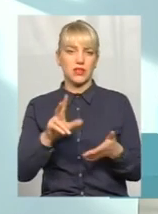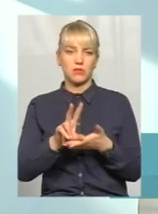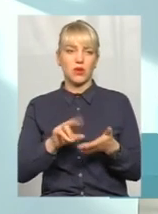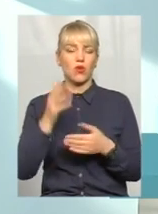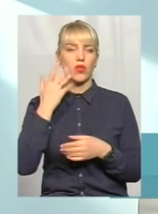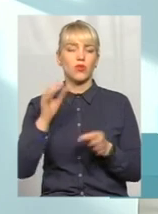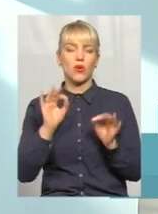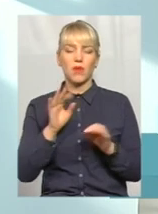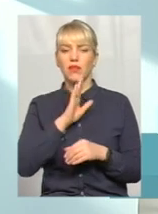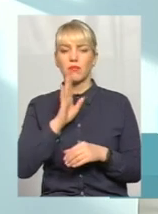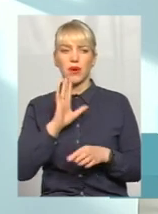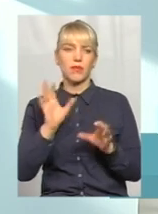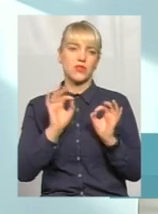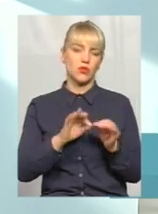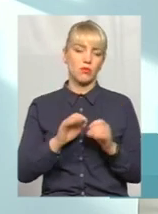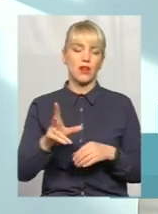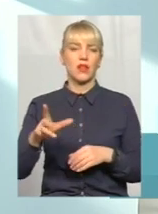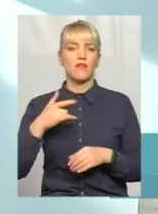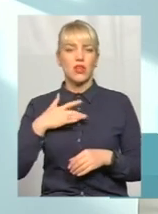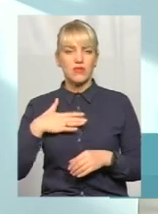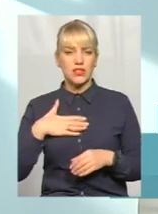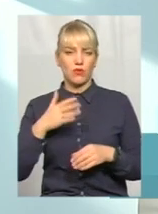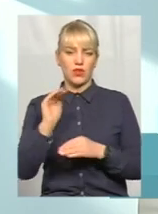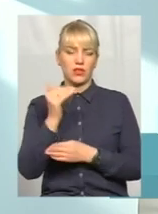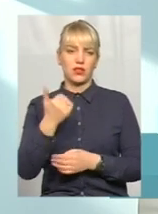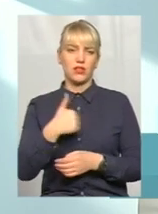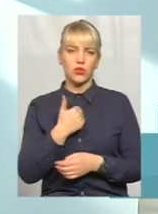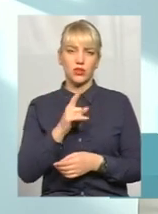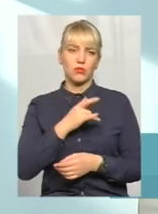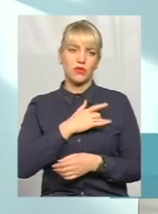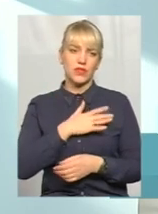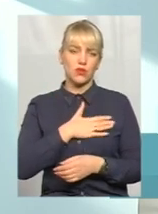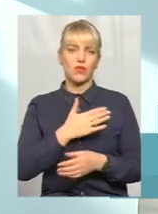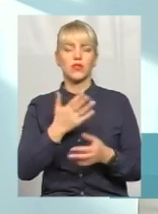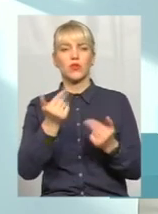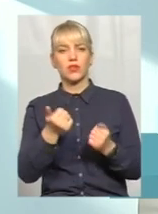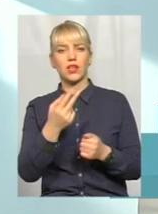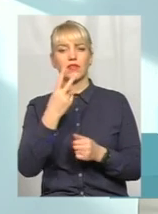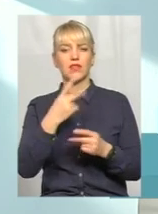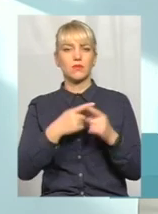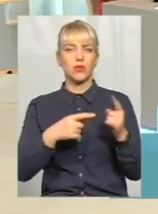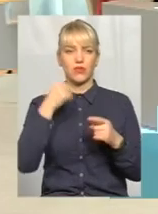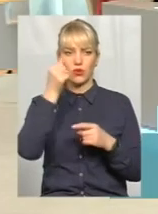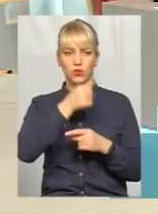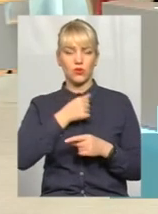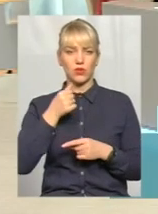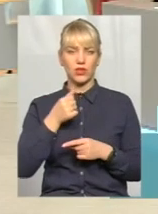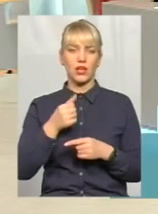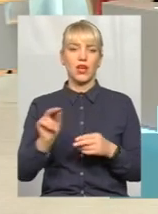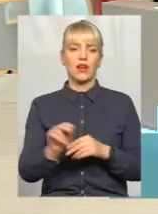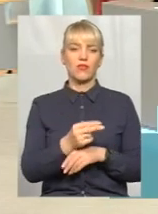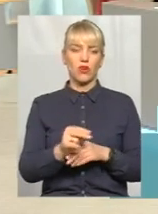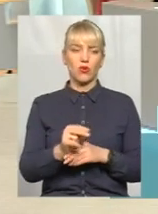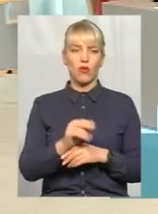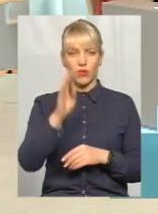нормальна мама, все нормально, вона усиновила дитину, вона дуже хотіла бути усиновителькою, вона два з половиною роки виховувала